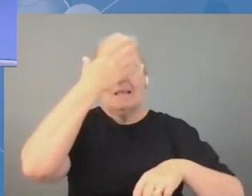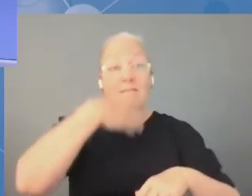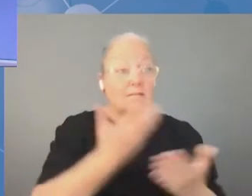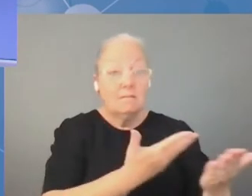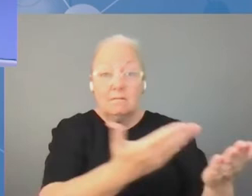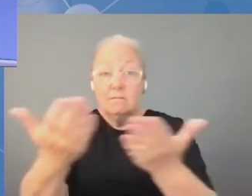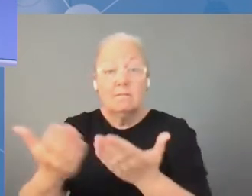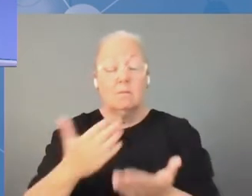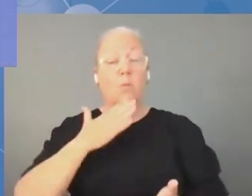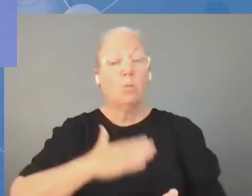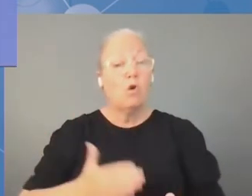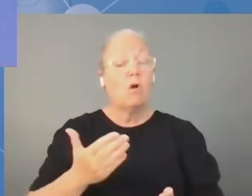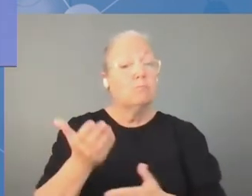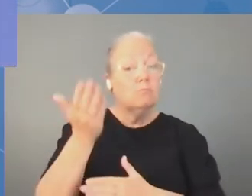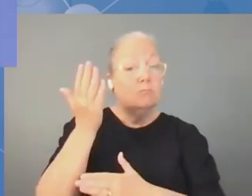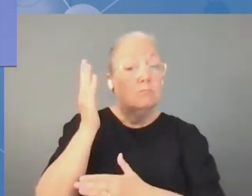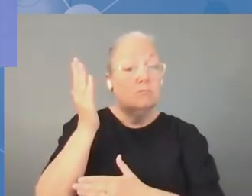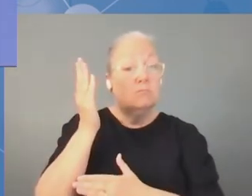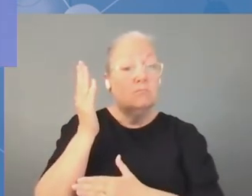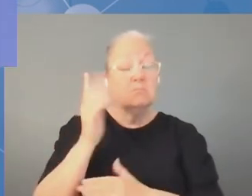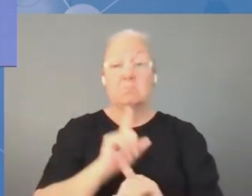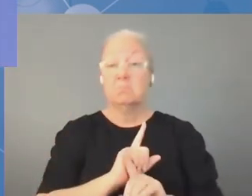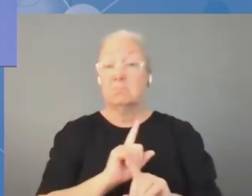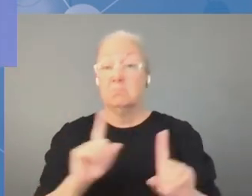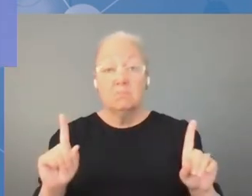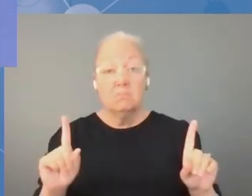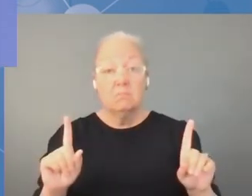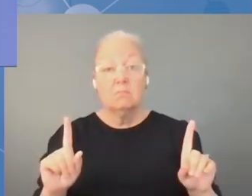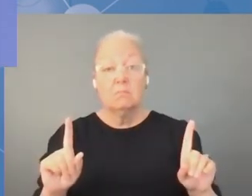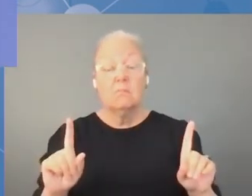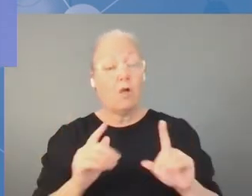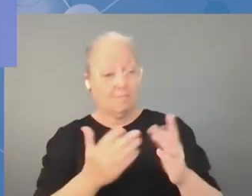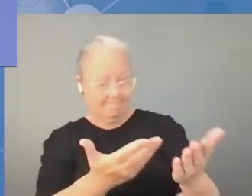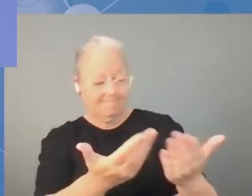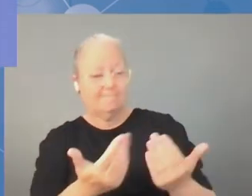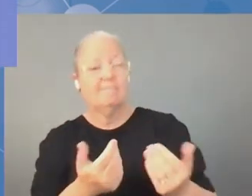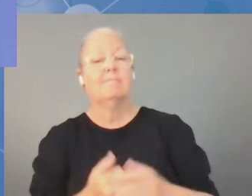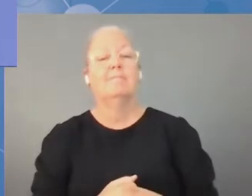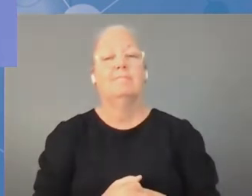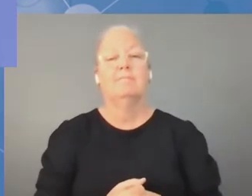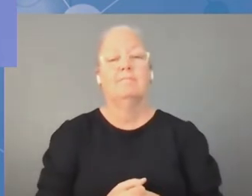ochotników na miejscu? Czy ktoś chciałby zabrać głos z tutaj zgromadzonych?